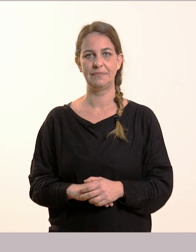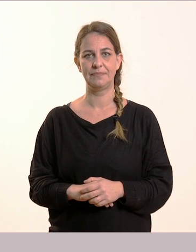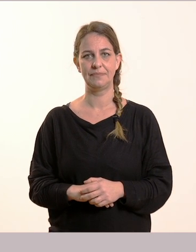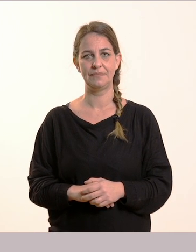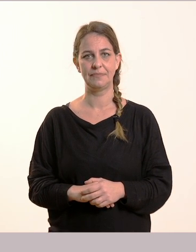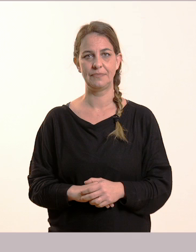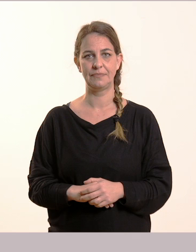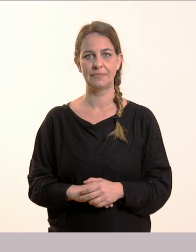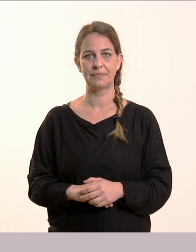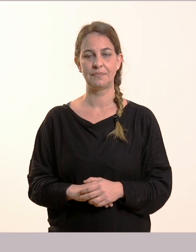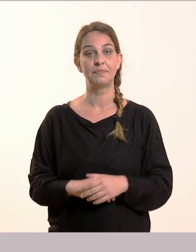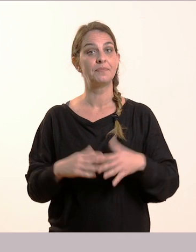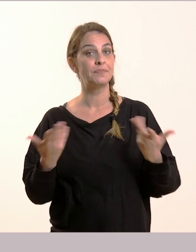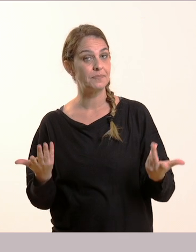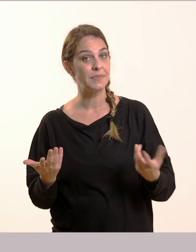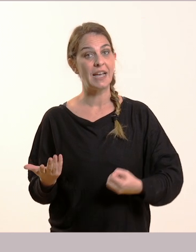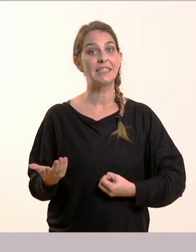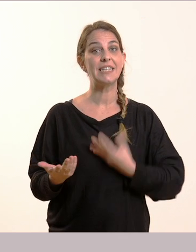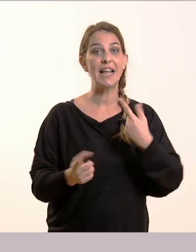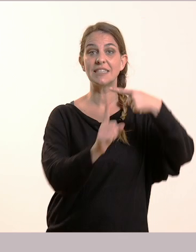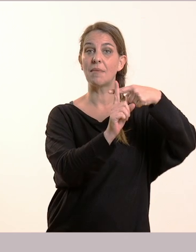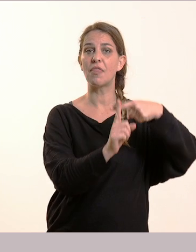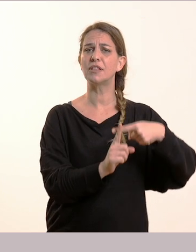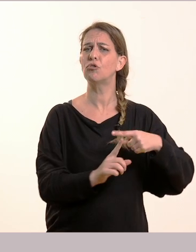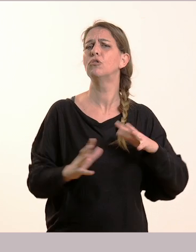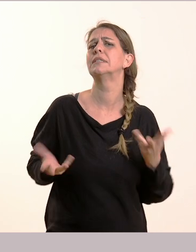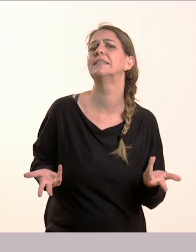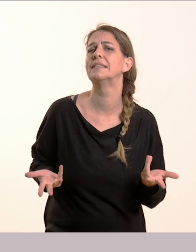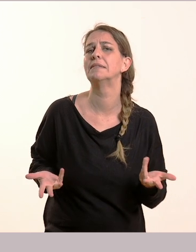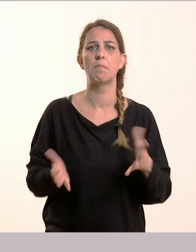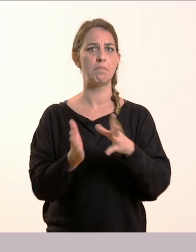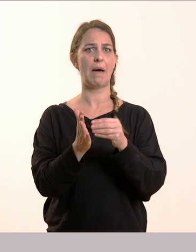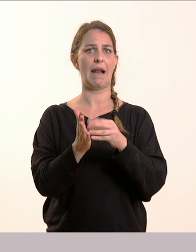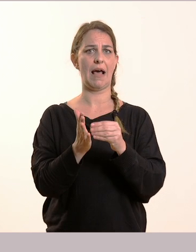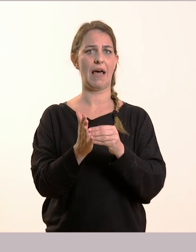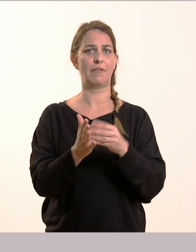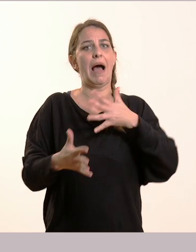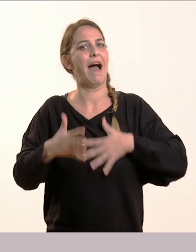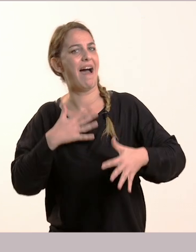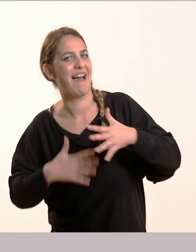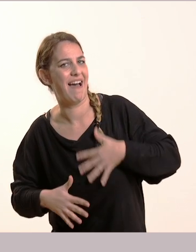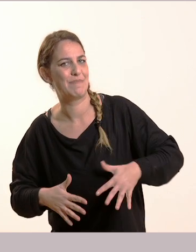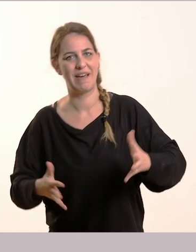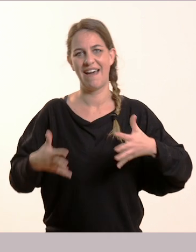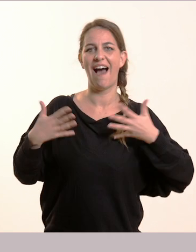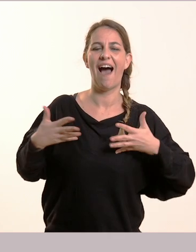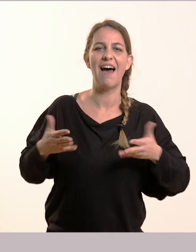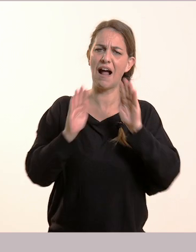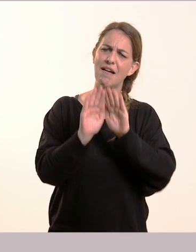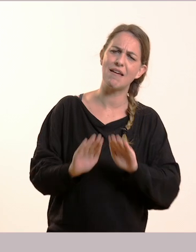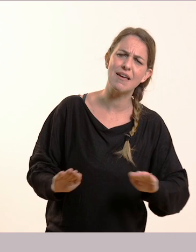Ευχάριστα συναισθήματα, παιδιά. Ποια είναι. Ευχάριστα συναισθήματα είναι η αγάπη, η χαρά, η ηρεμία, η